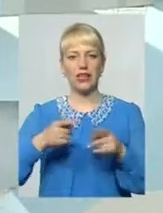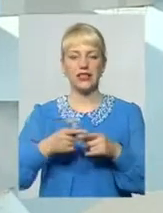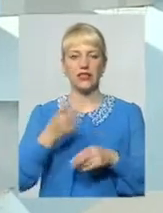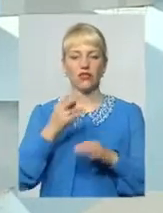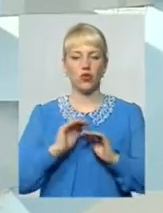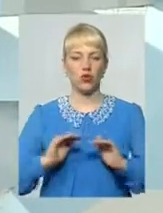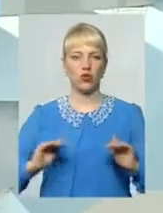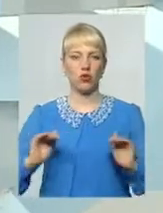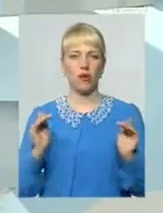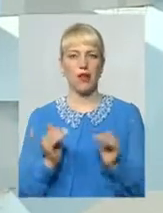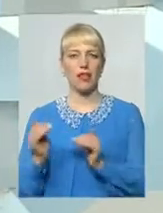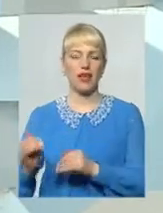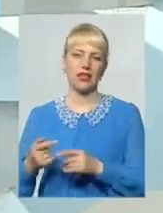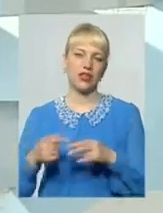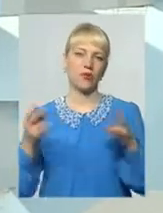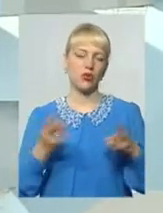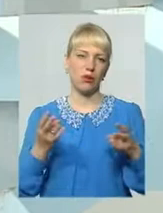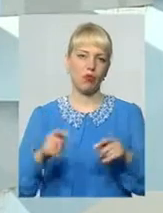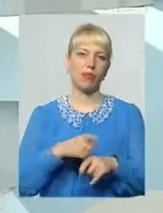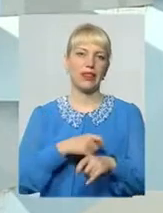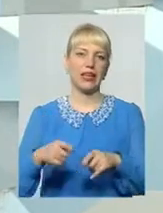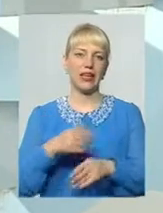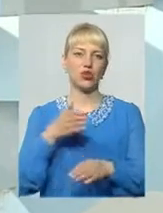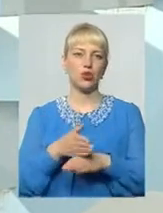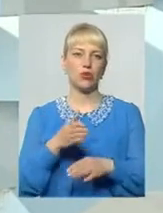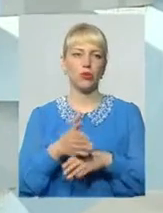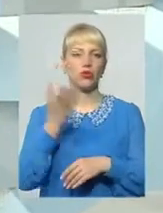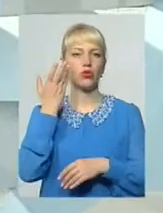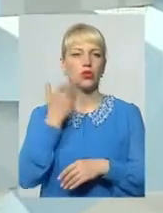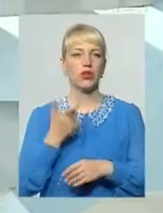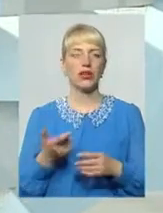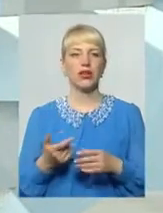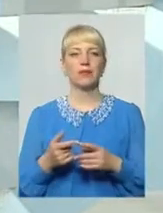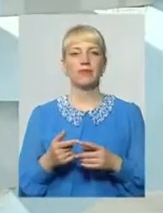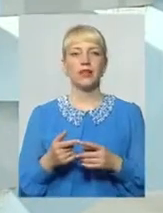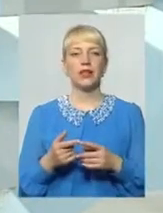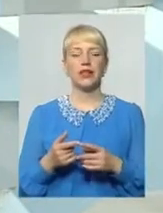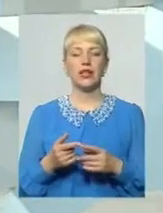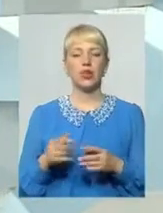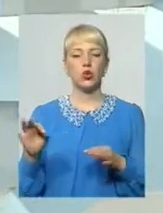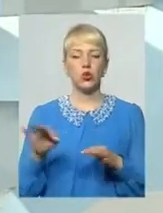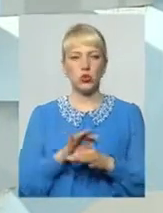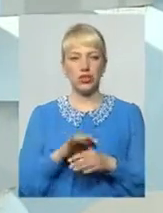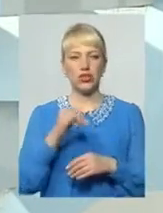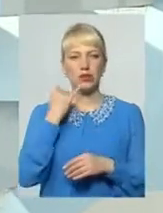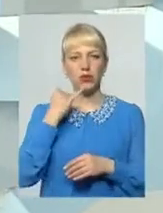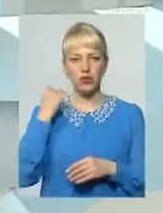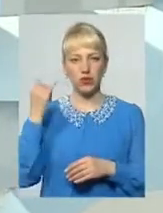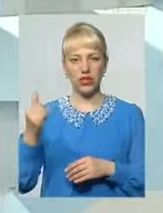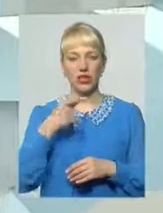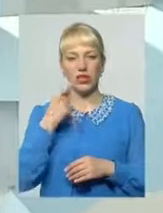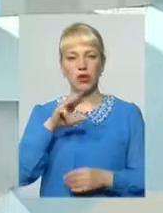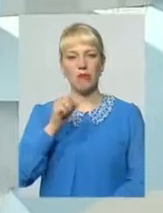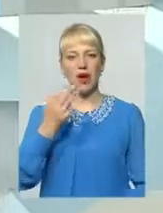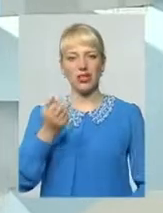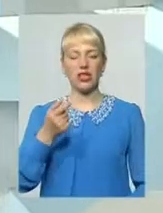двоє діток І, звичайно, потребує матеріальної допомоги І коли набрала дружини Маші, набрала телефон і кажу